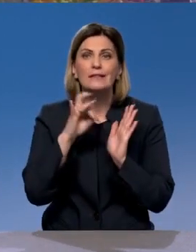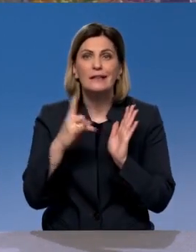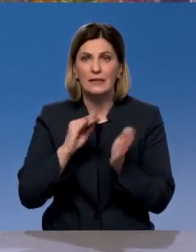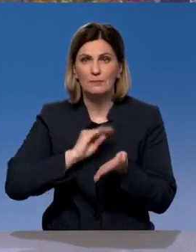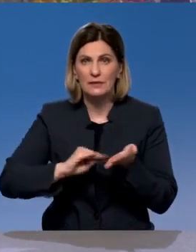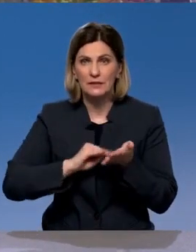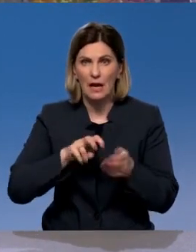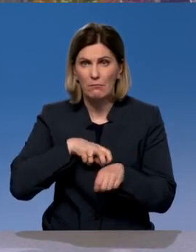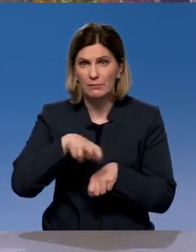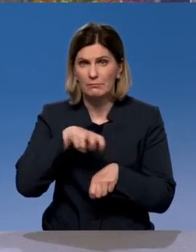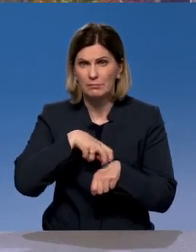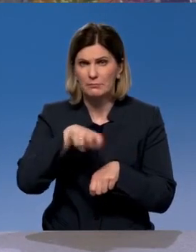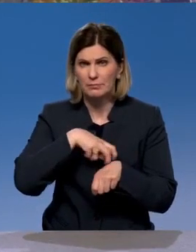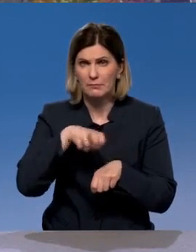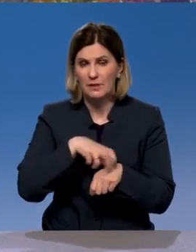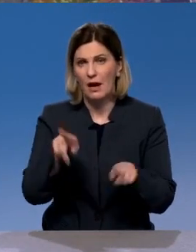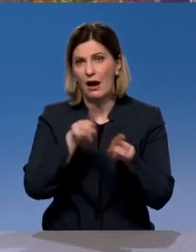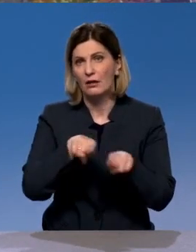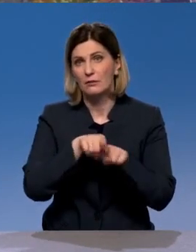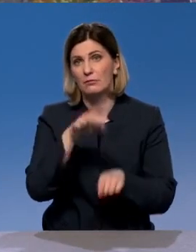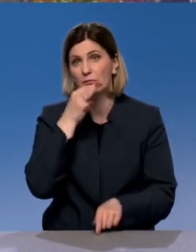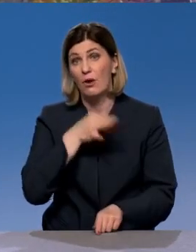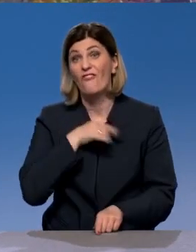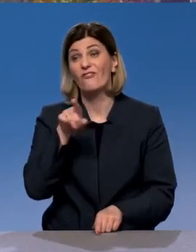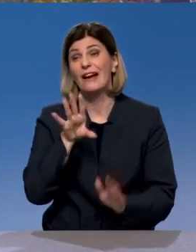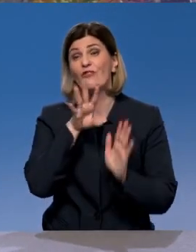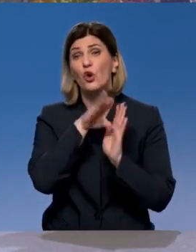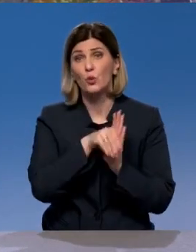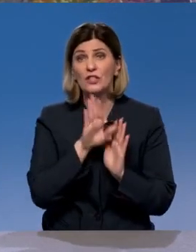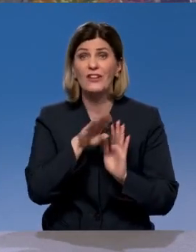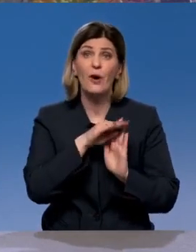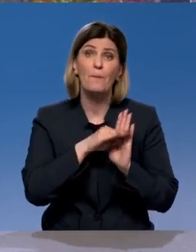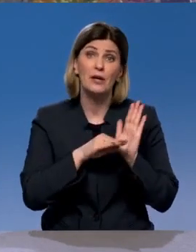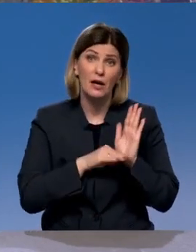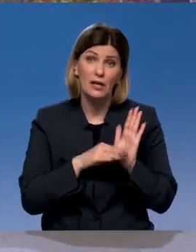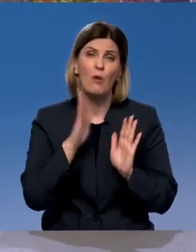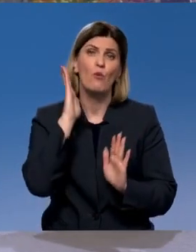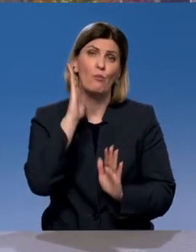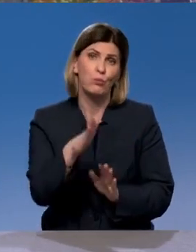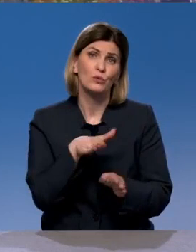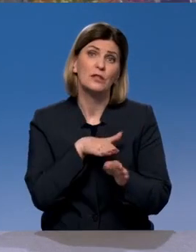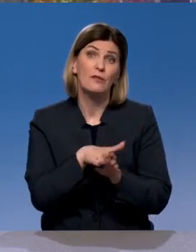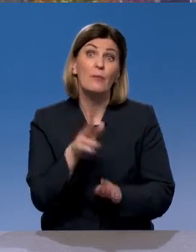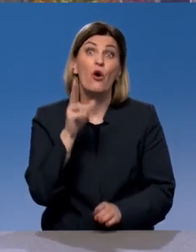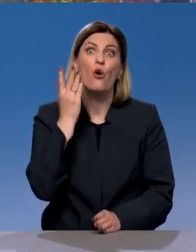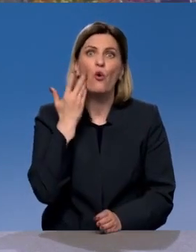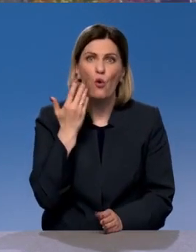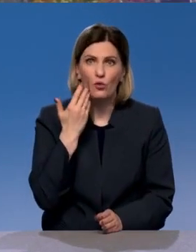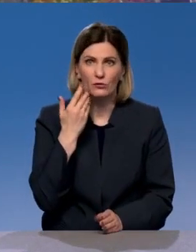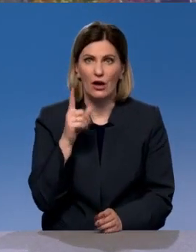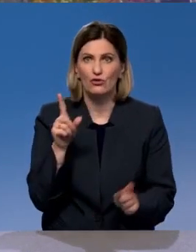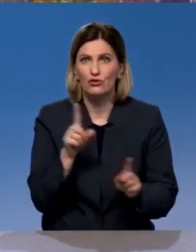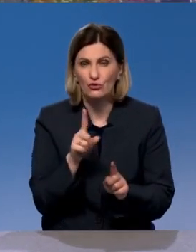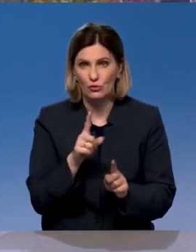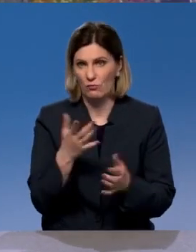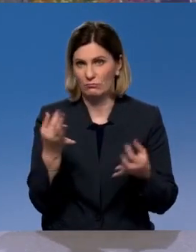И одна и та же отписка. Вы включены в программу, но такой-то период вам тогда-то сделают. Кто, когда никаких сдвигов